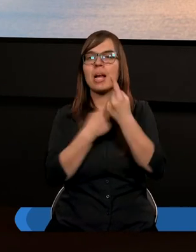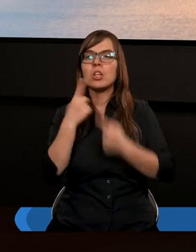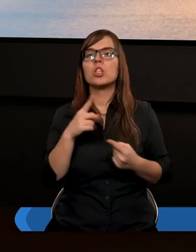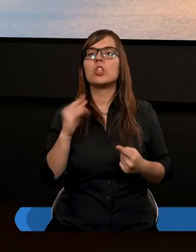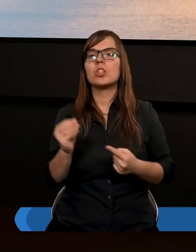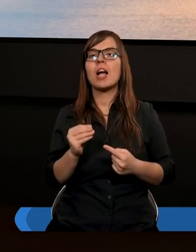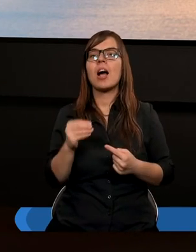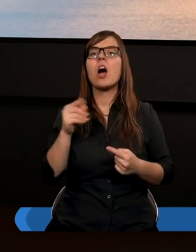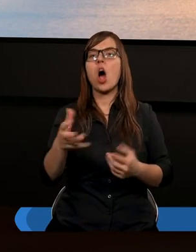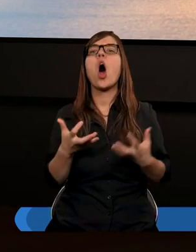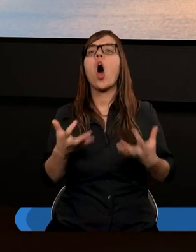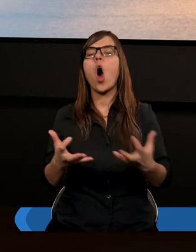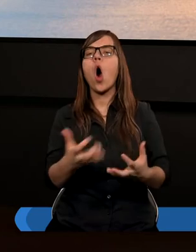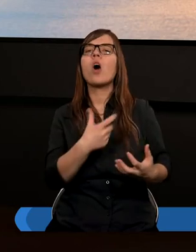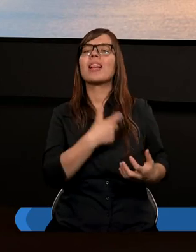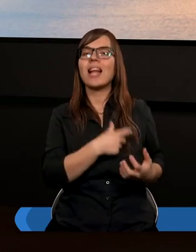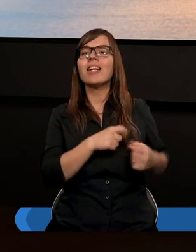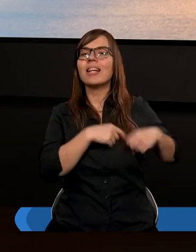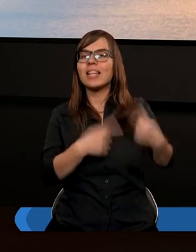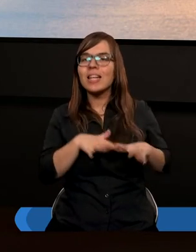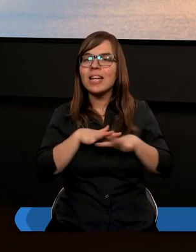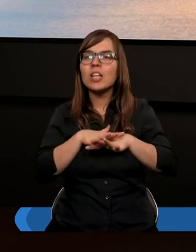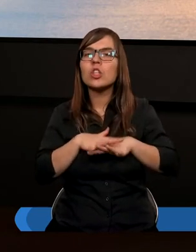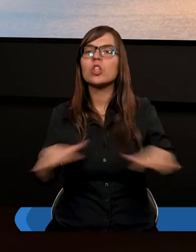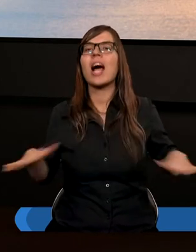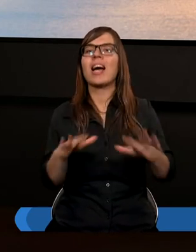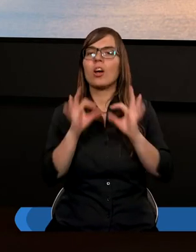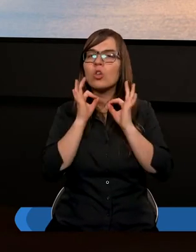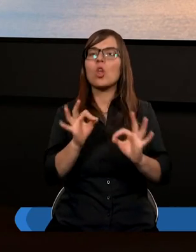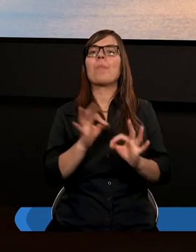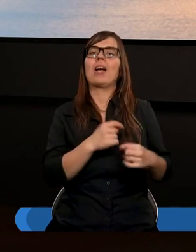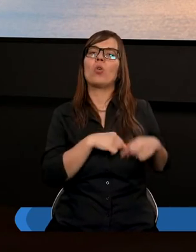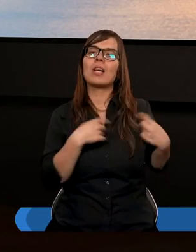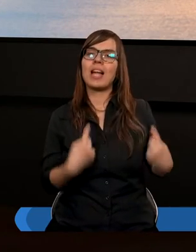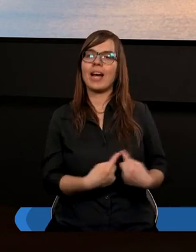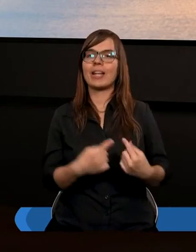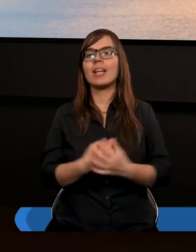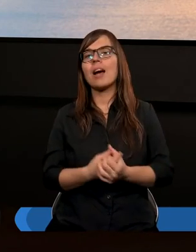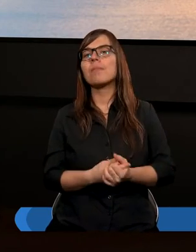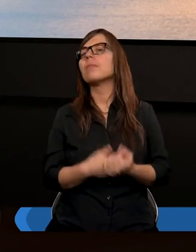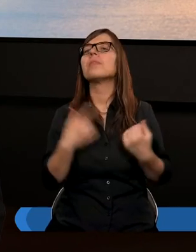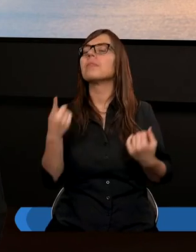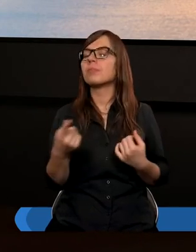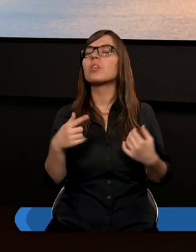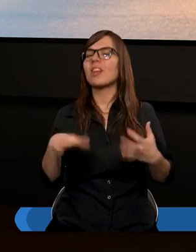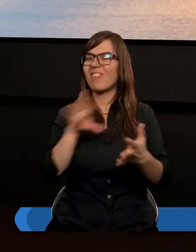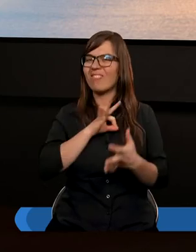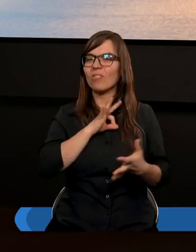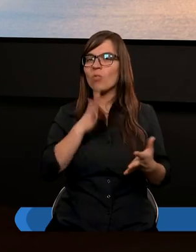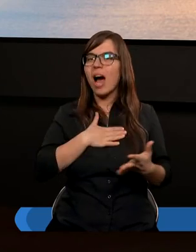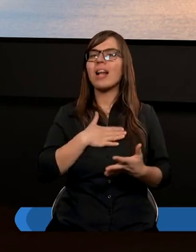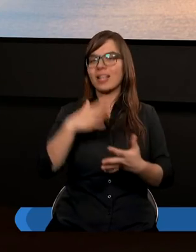ochotne serce ma być z ochotnego dawcy to z własnego